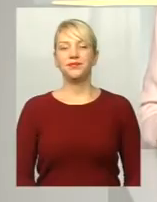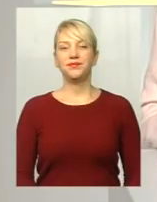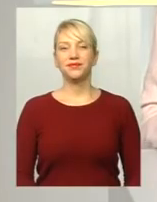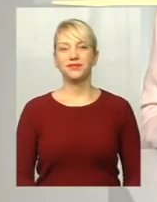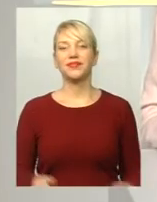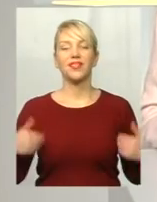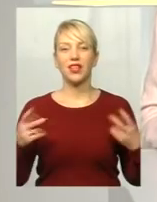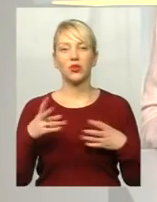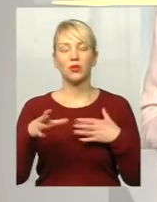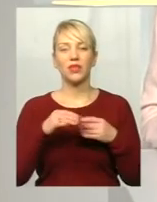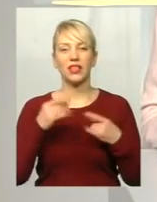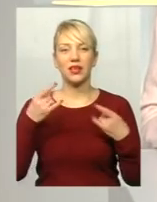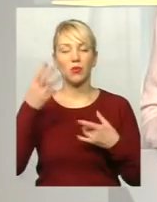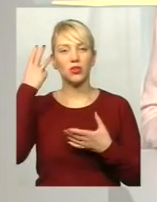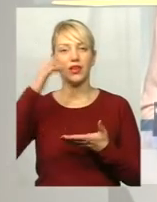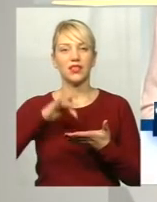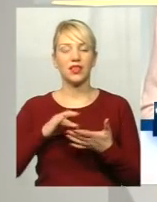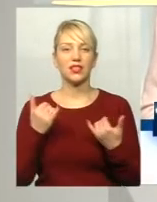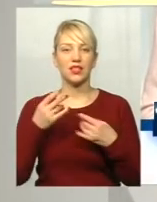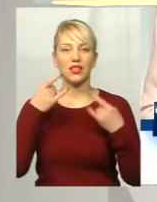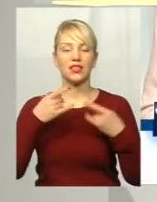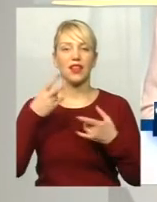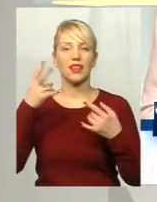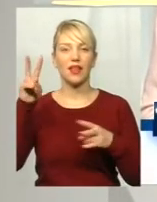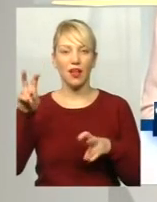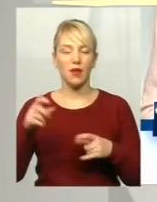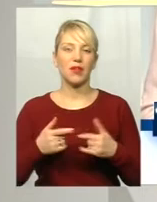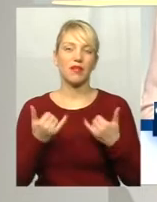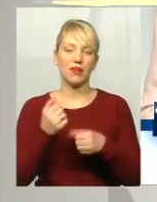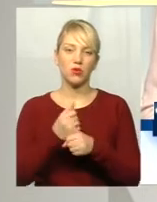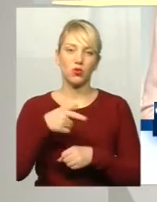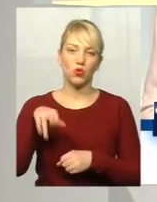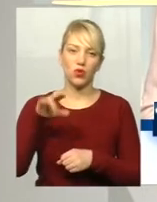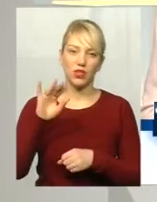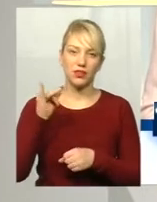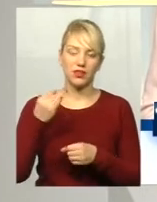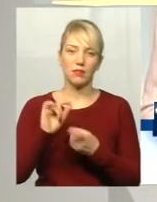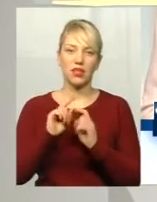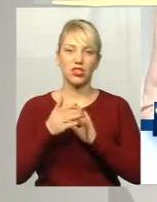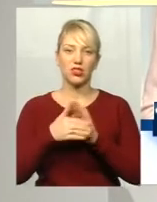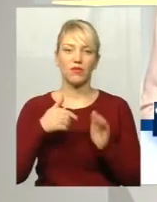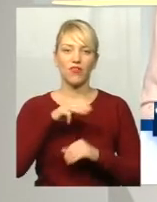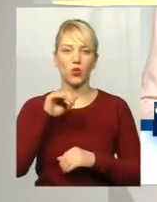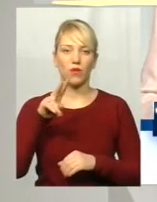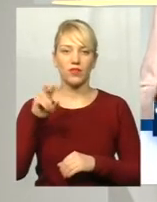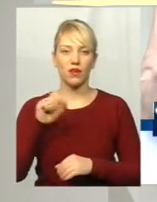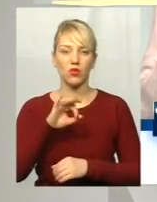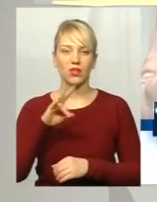Вітаю всіх, хто прийнявся до телеканалу Поділля Центр. В ефірі тема. Для вас працює Володимир Гординський та Оксана Фіновська, прикладає на мову жестів.